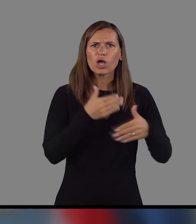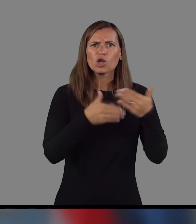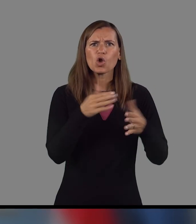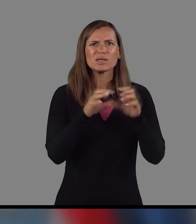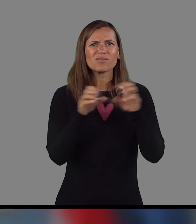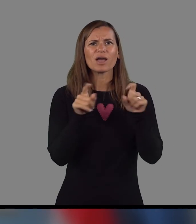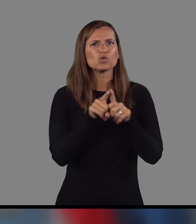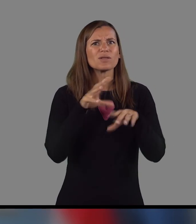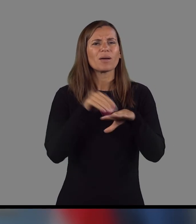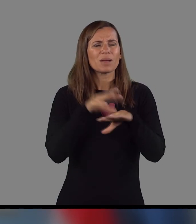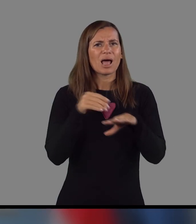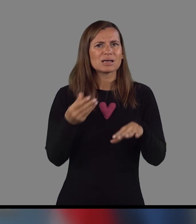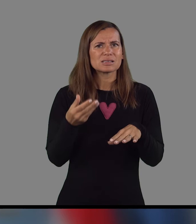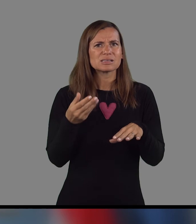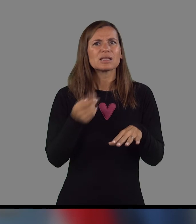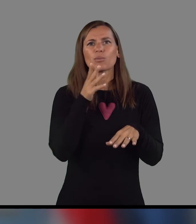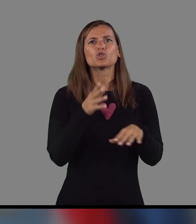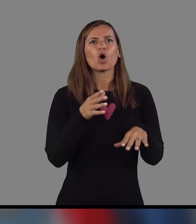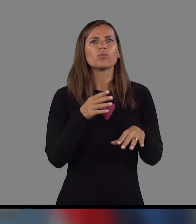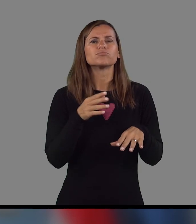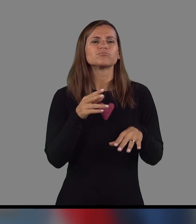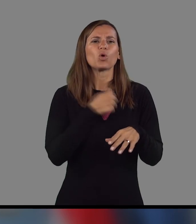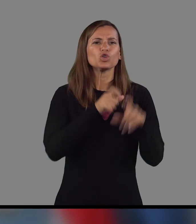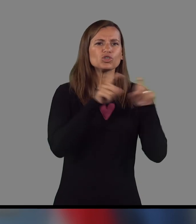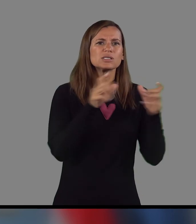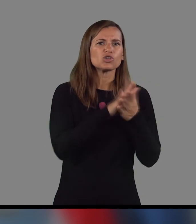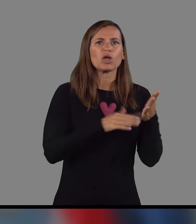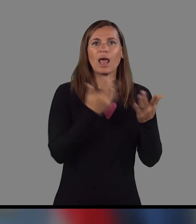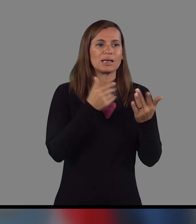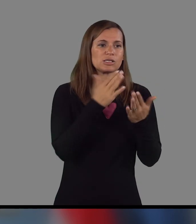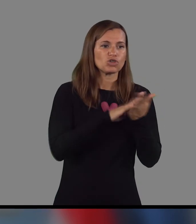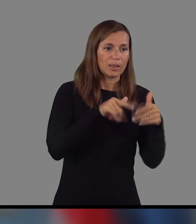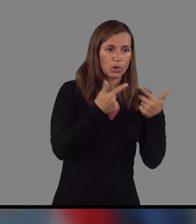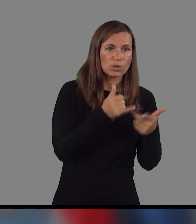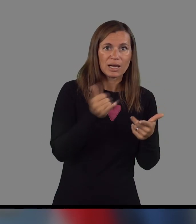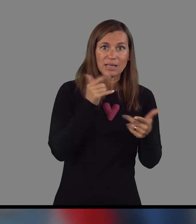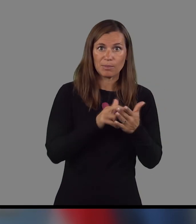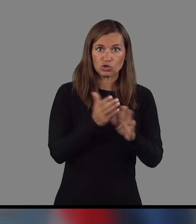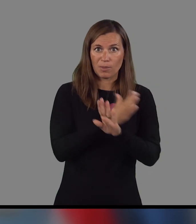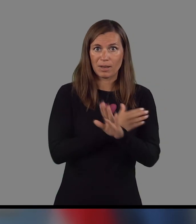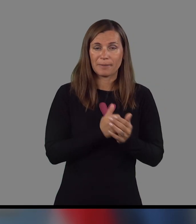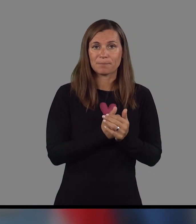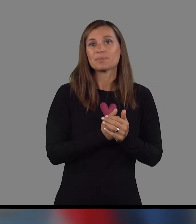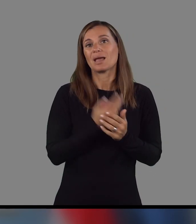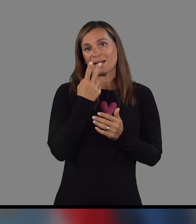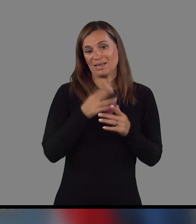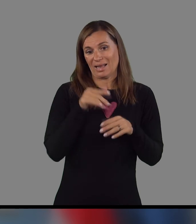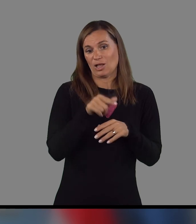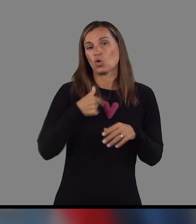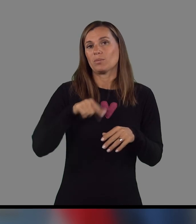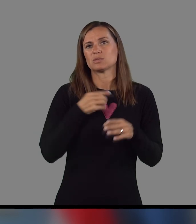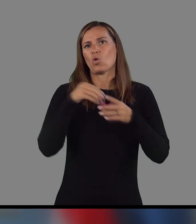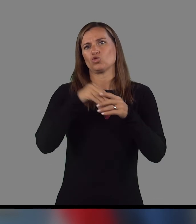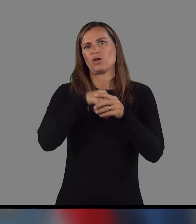da bi se to potem tudi začelo izvajati v praksi? Kako bi druge vunjišnice sprejele, rečete, ne vem, začele prihodnega leta, še kaj prej? Glede na to, da smo